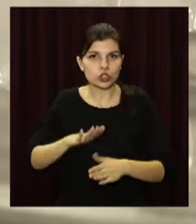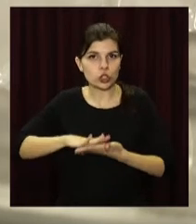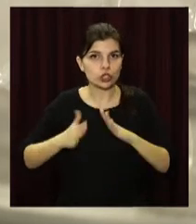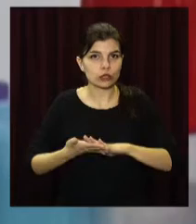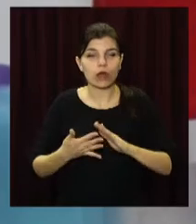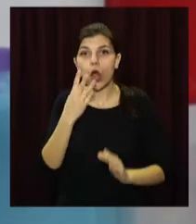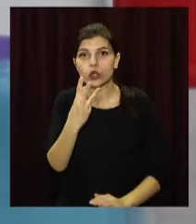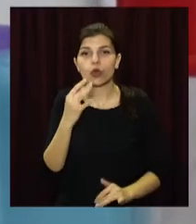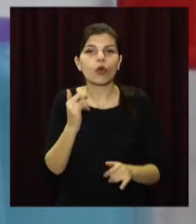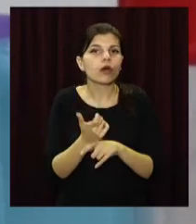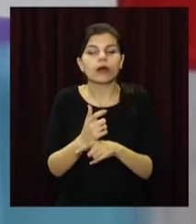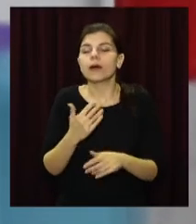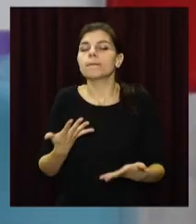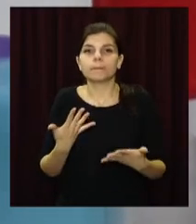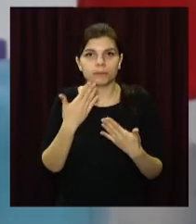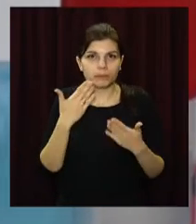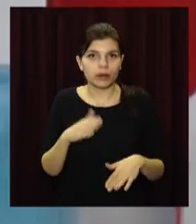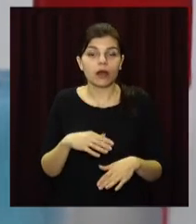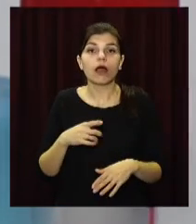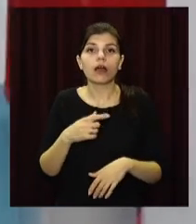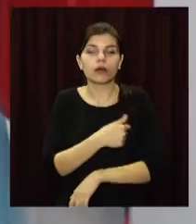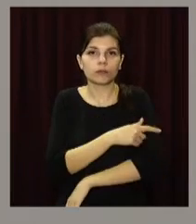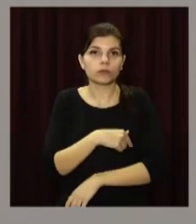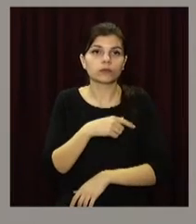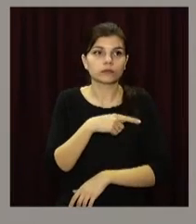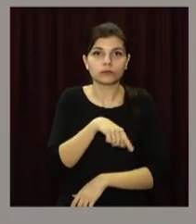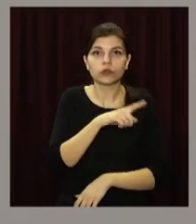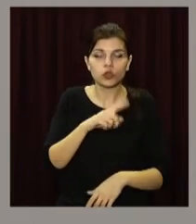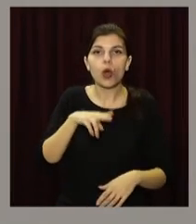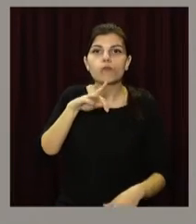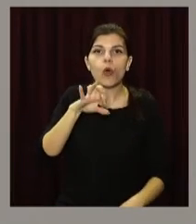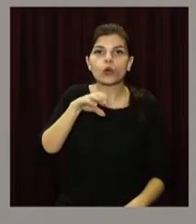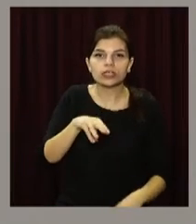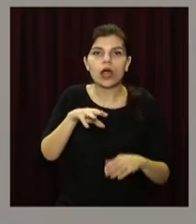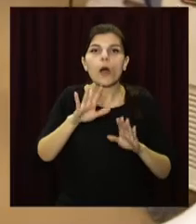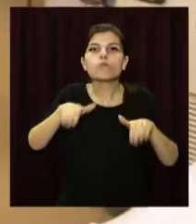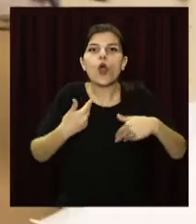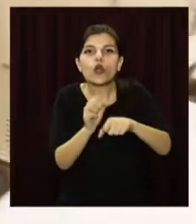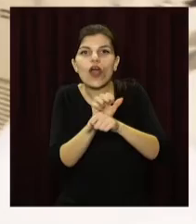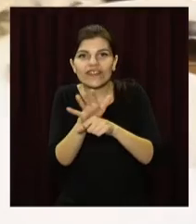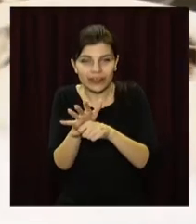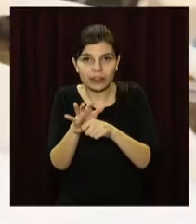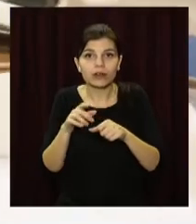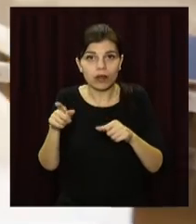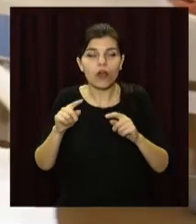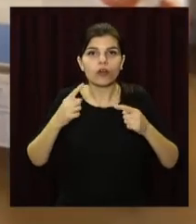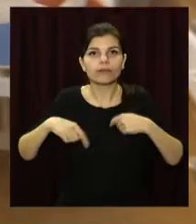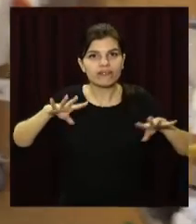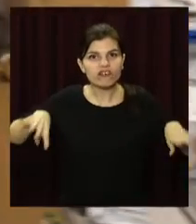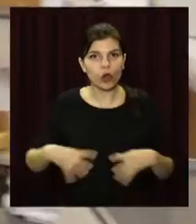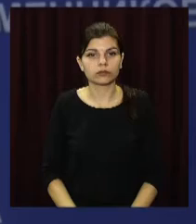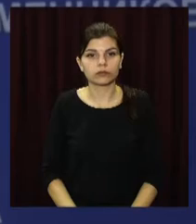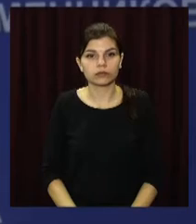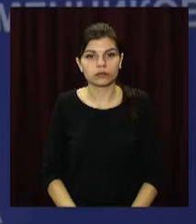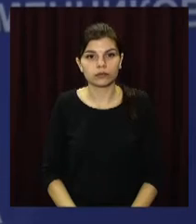критичному. Не покоють лікарів і постковідний синдром. Кажуть, відновлення після корони для багатьох буде тривалим і